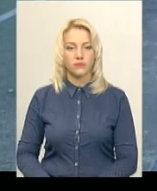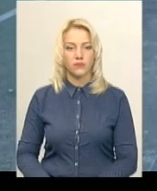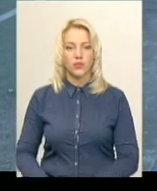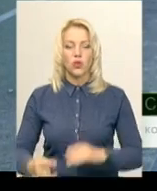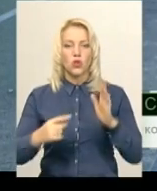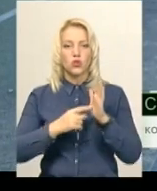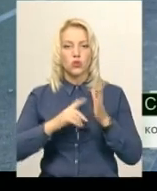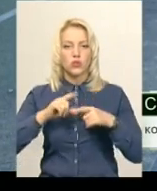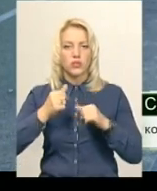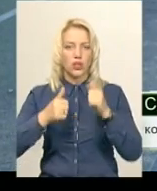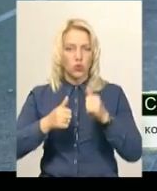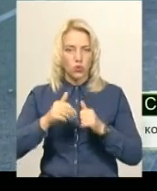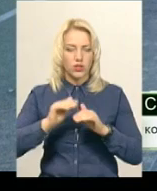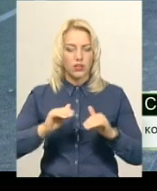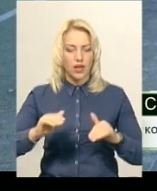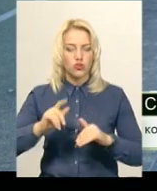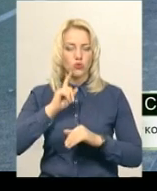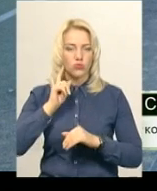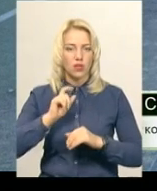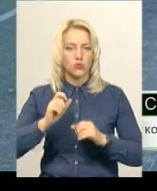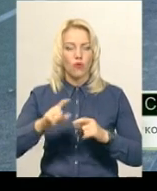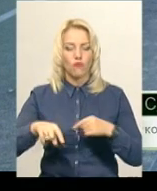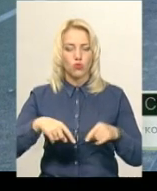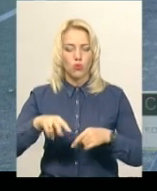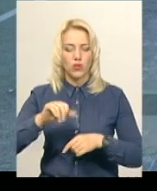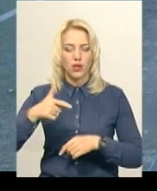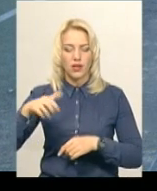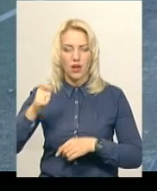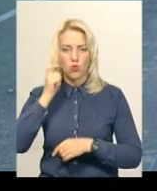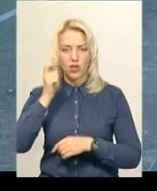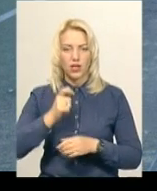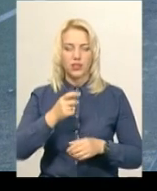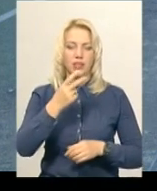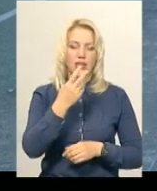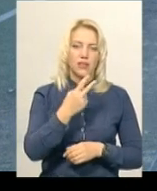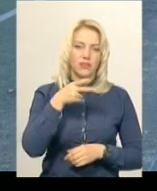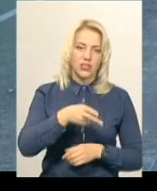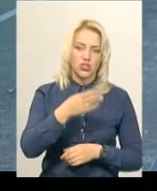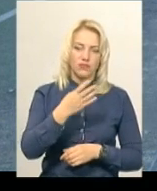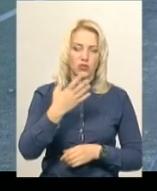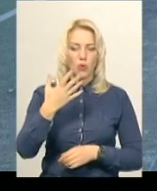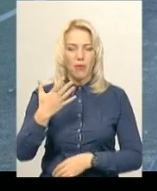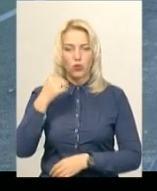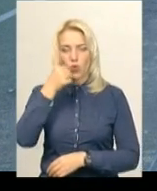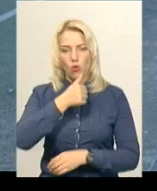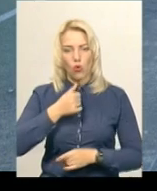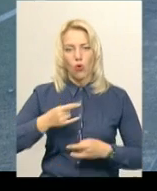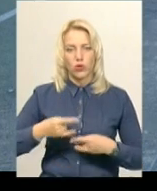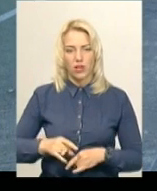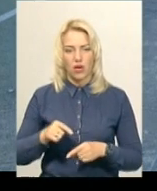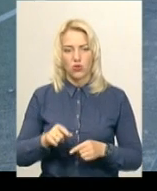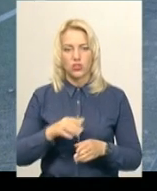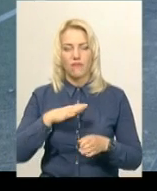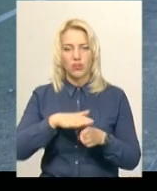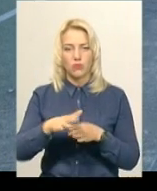Шостий тур Дитячо-юнацької футбольної ліги України серед юників 2004-2005 року народження. Вибувається тут, у Хмельницькому, на полі